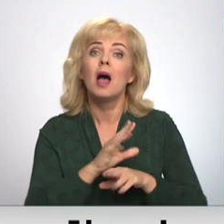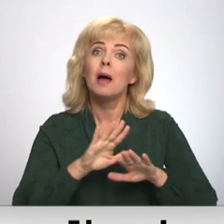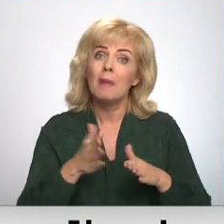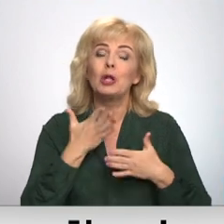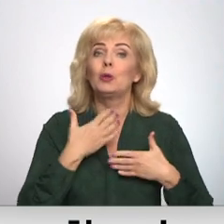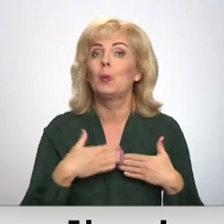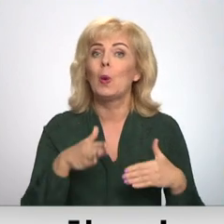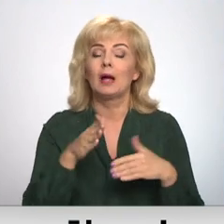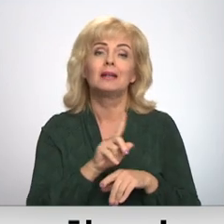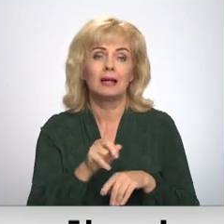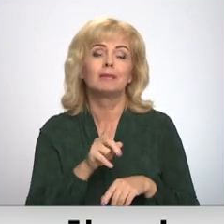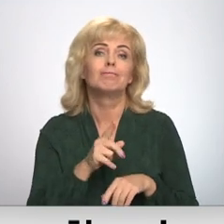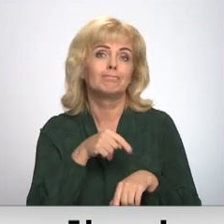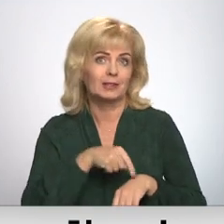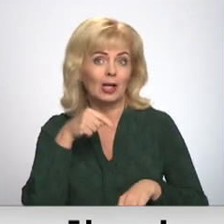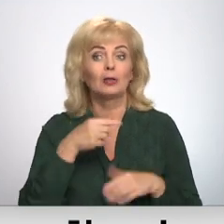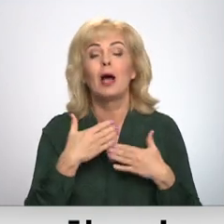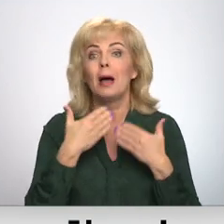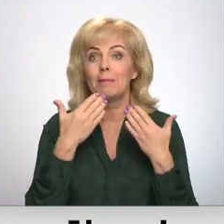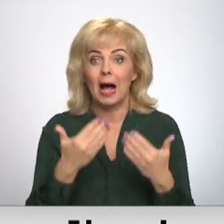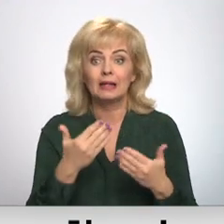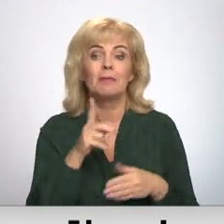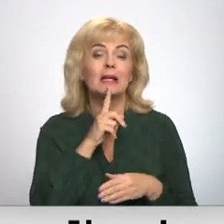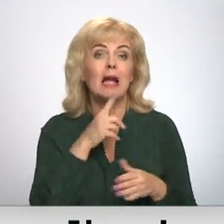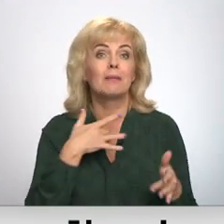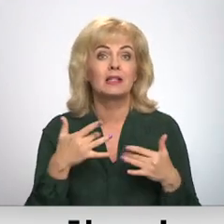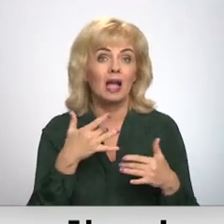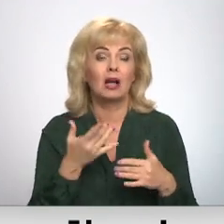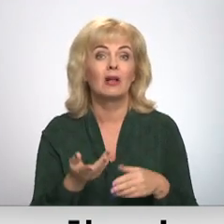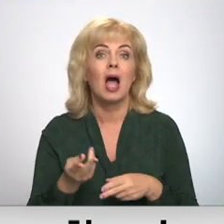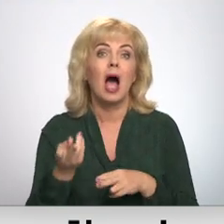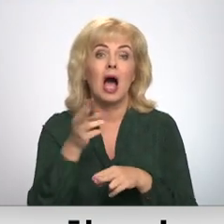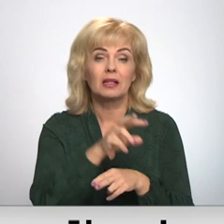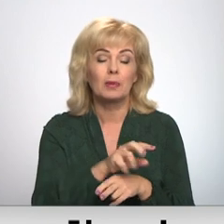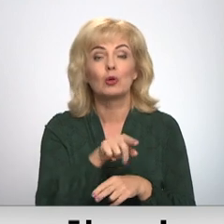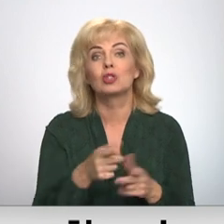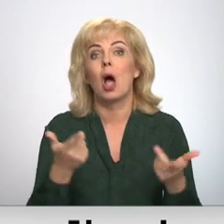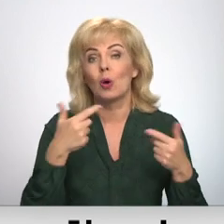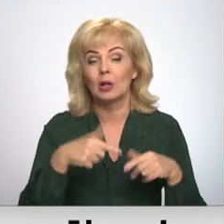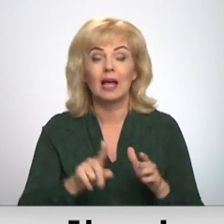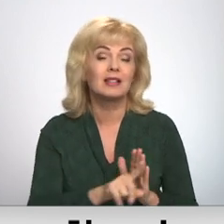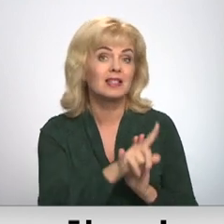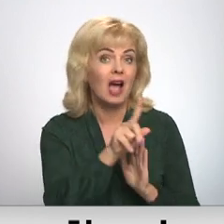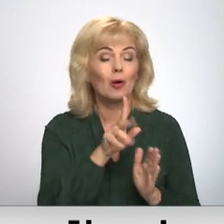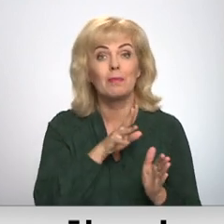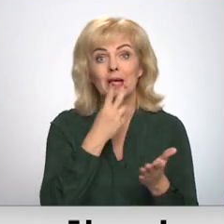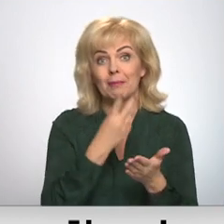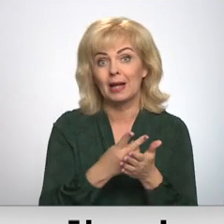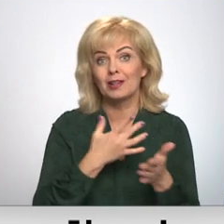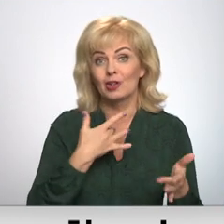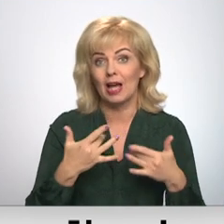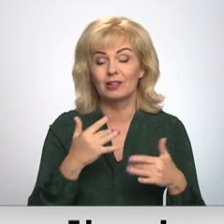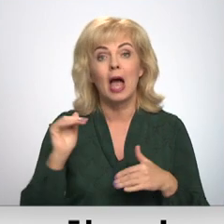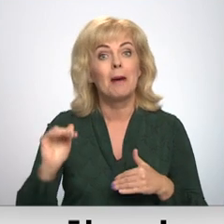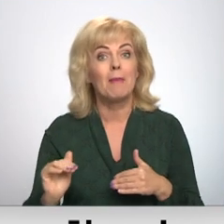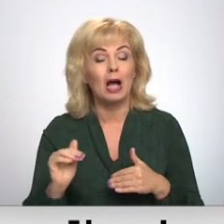Ļoti patīkama sajūta. Paldies. Paldies liepājas teātrim. Lai gan jau sākotnēji bija paredzēts, ka izrādamā